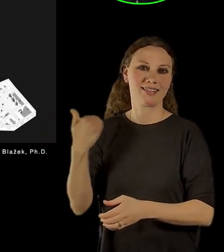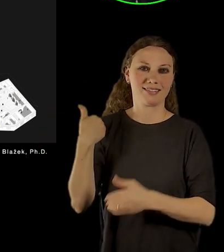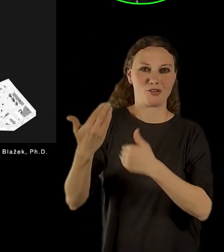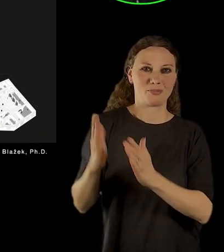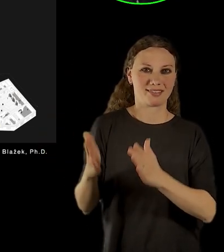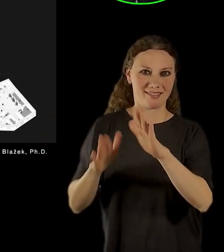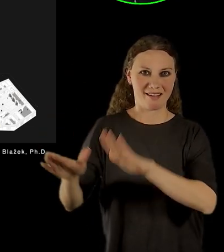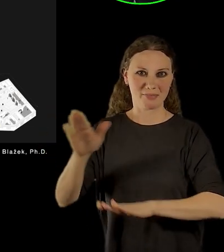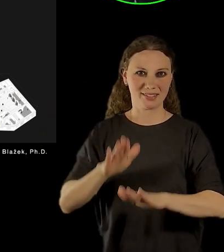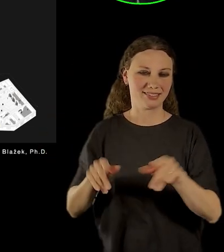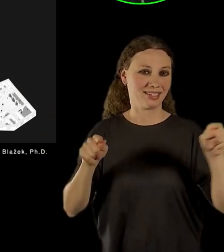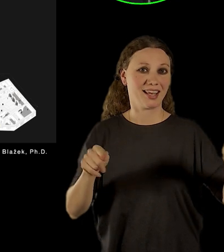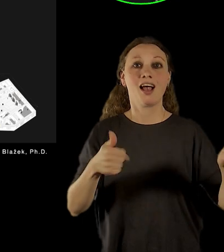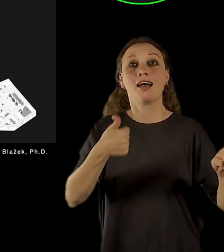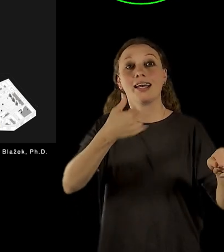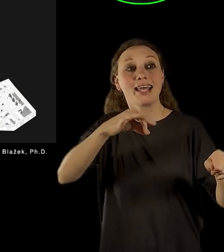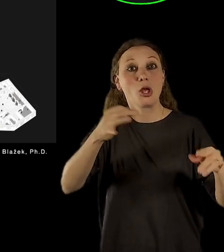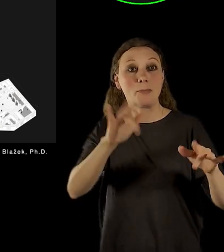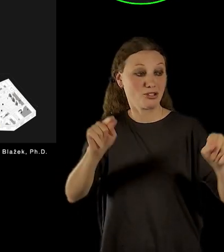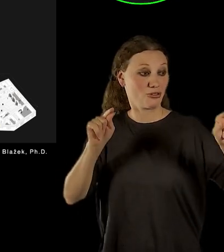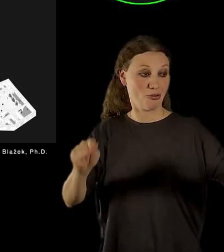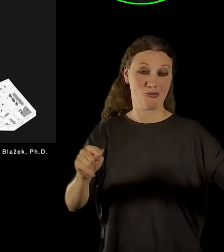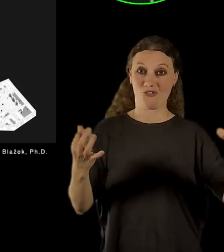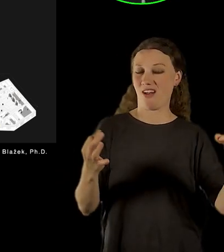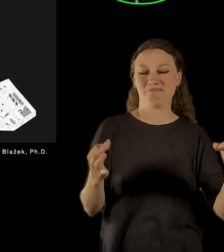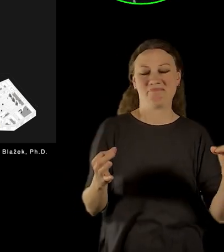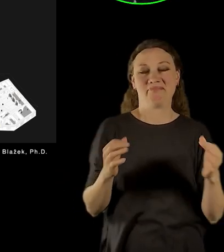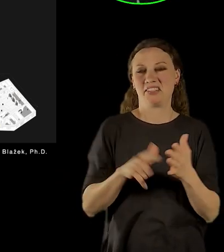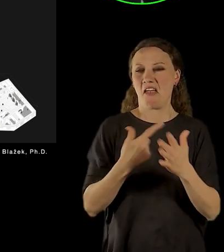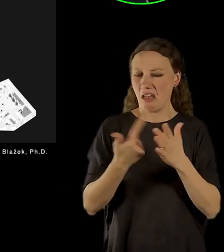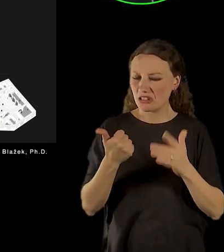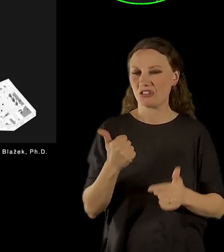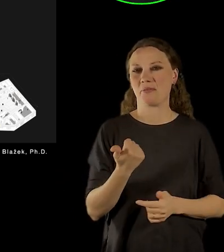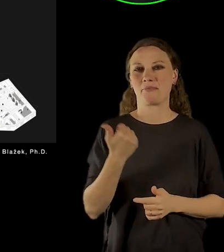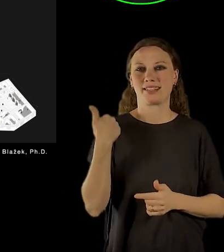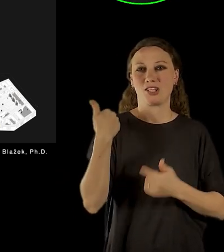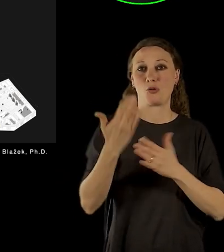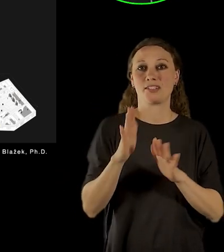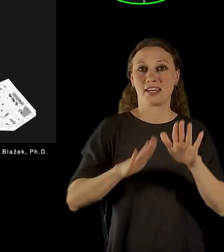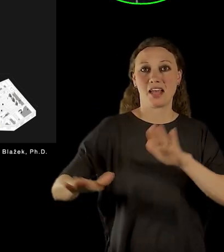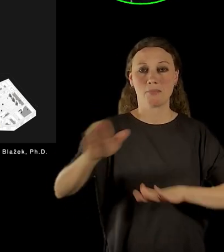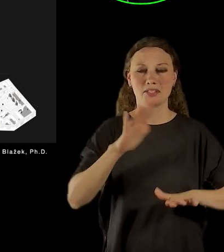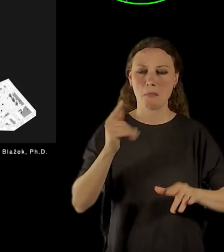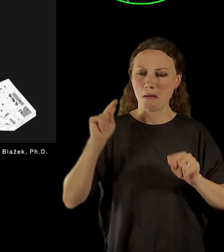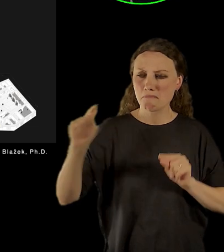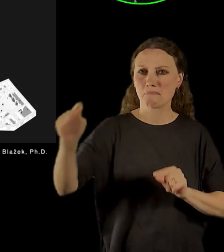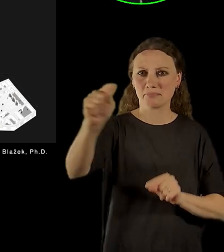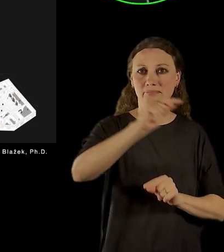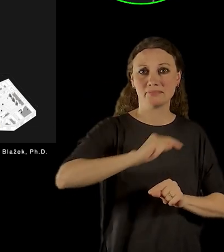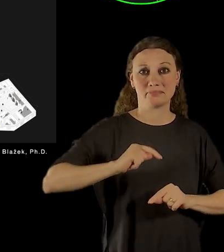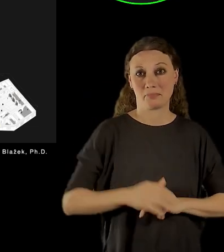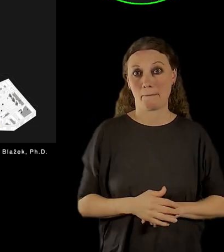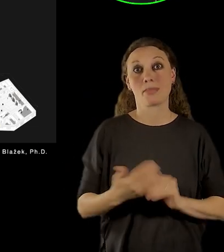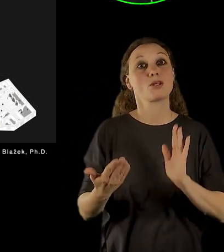reprezentace, které najdeme na tom staroměstském náměstí. V období první republiky tam vlastně na